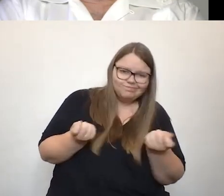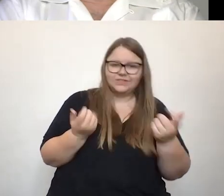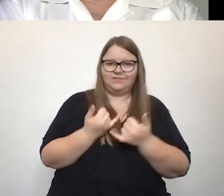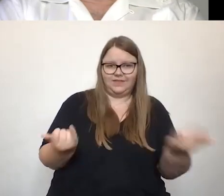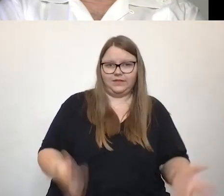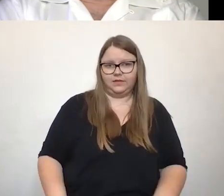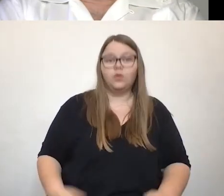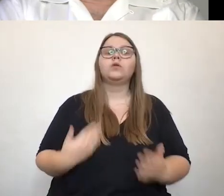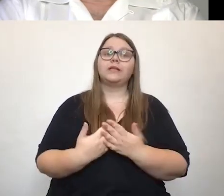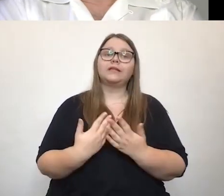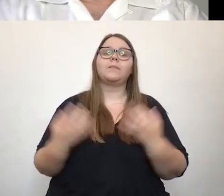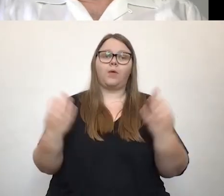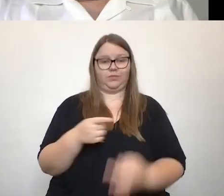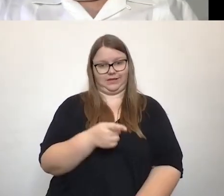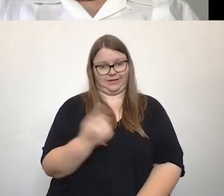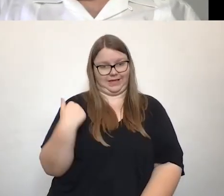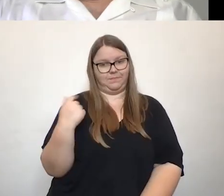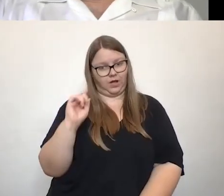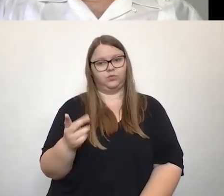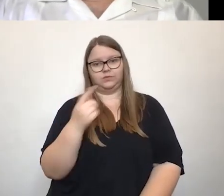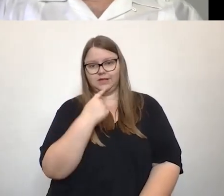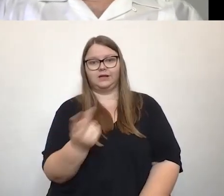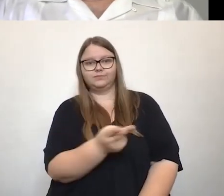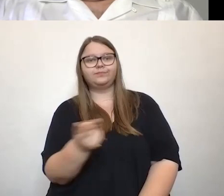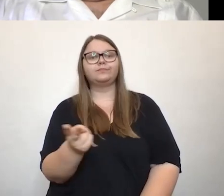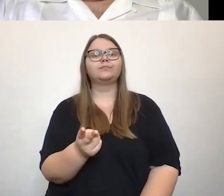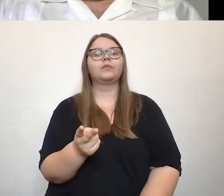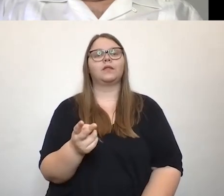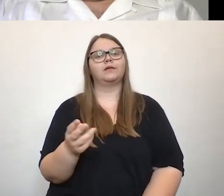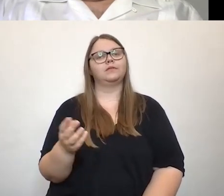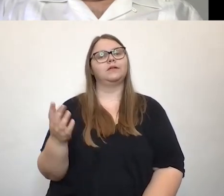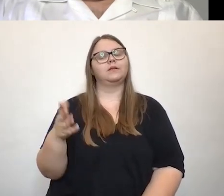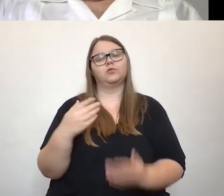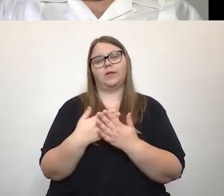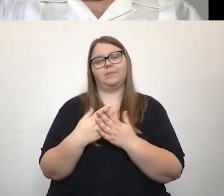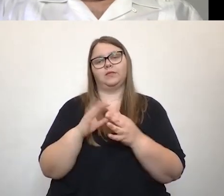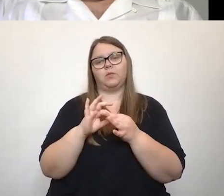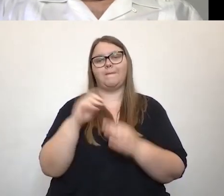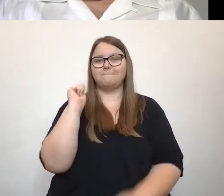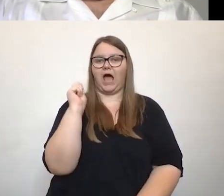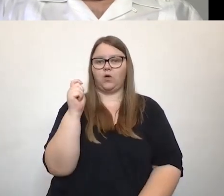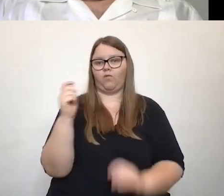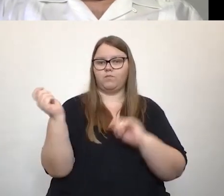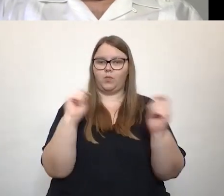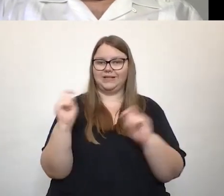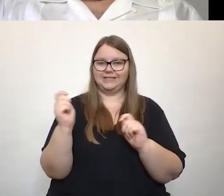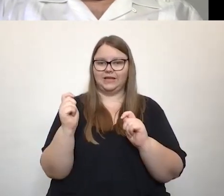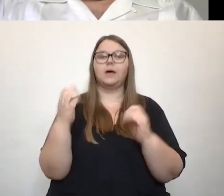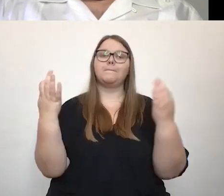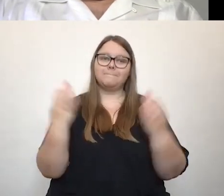und das fand ich, habt ihr eben auch so richtig, auch bei der Frage Bahnhöfe zum Beispiel, Mobilität, man braucht